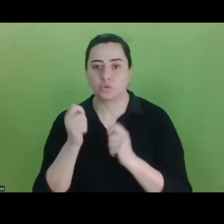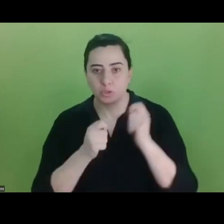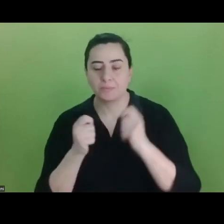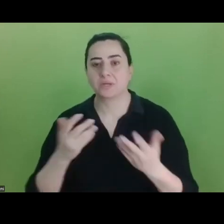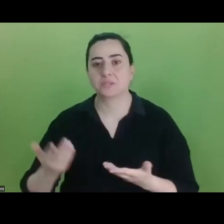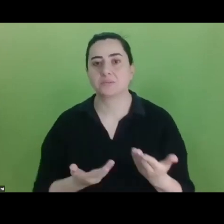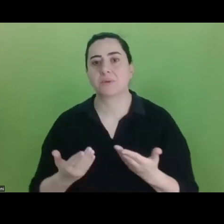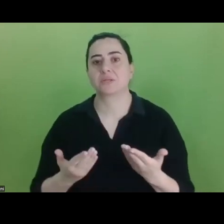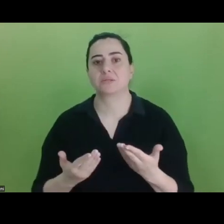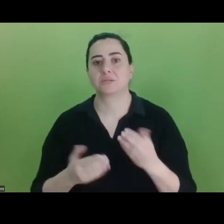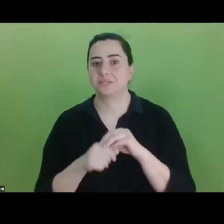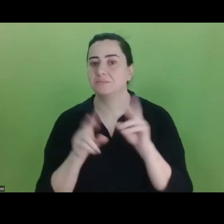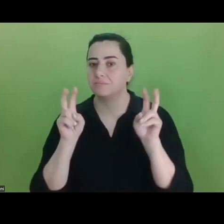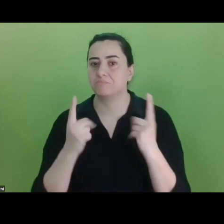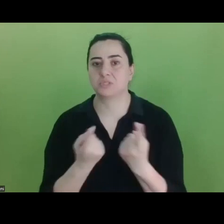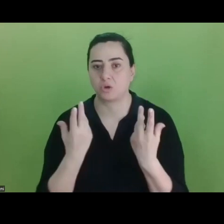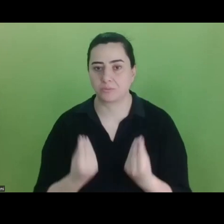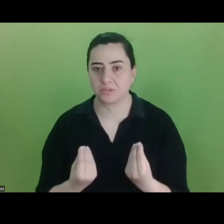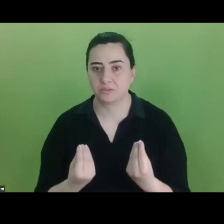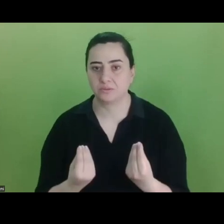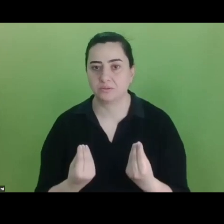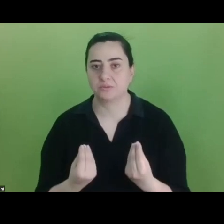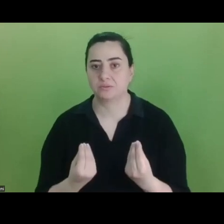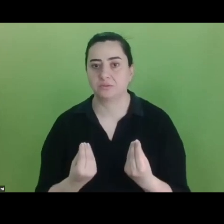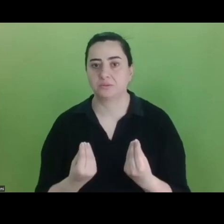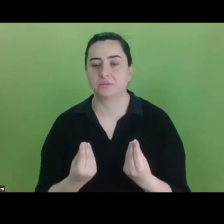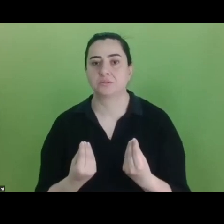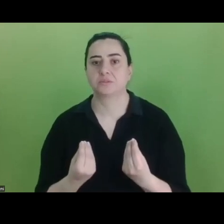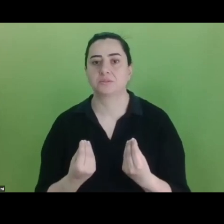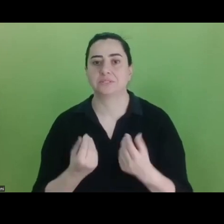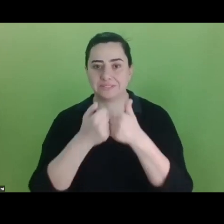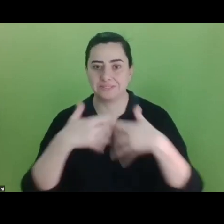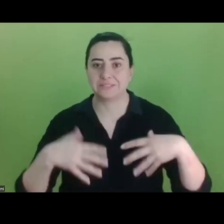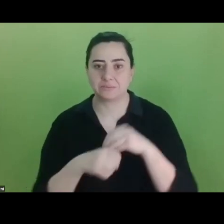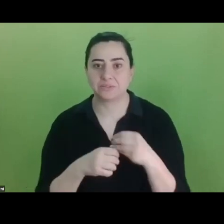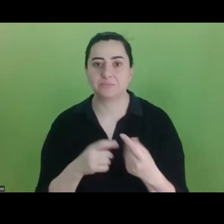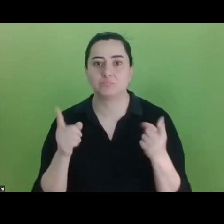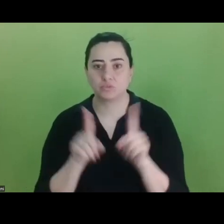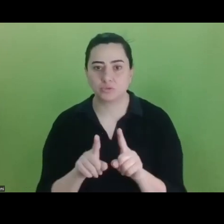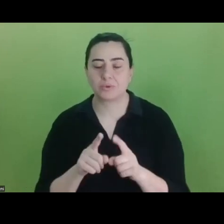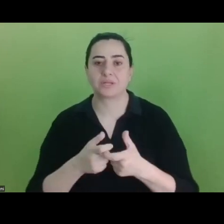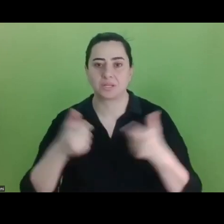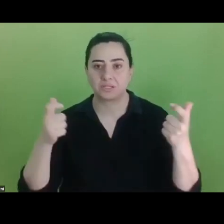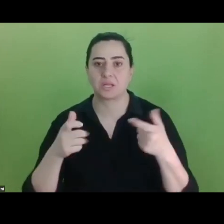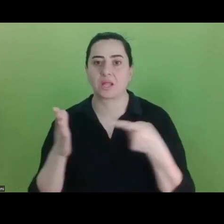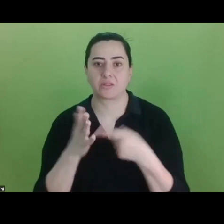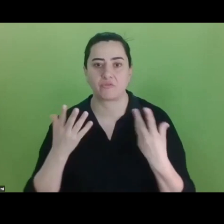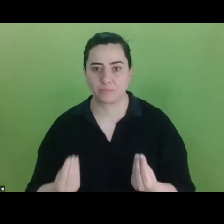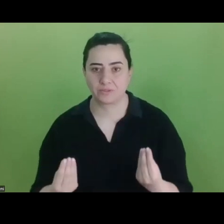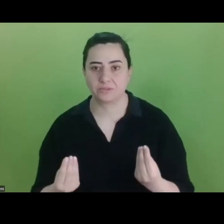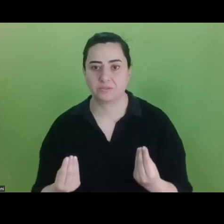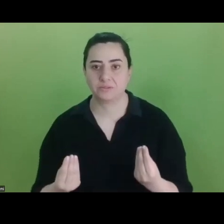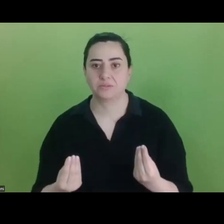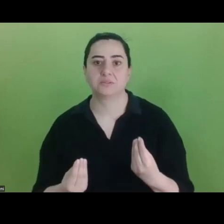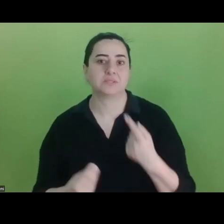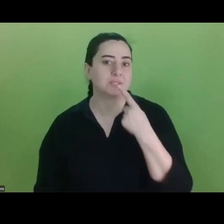karşılama amacı gibi olabilirsiniz. Veyahut yine güvenilir bilgi üretme, bir araya getirme ve yaygınlaştırma amacı olabilir. Biraz önce yine